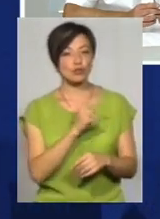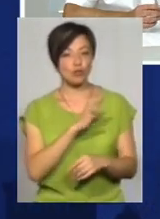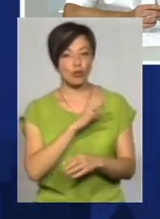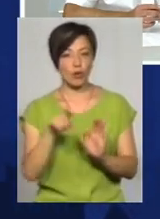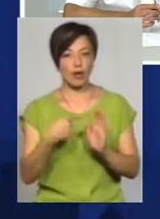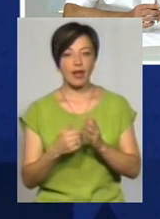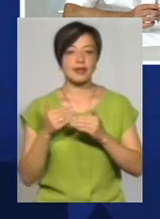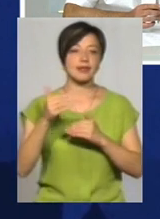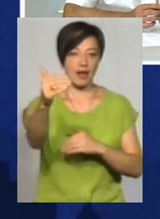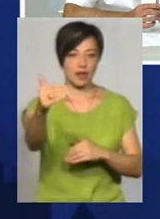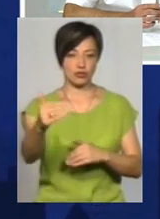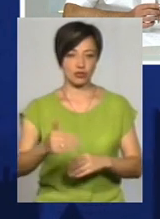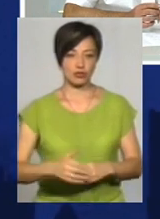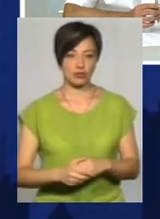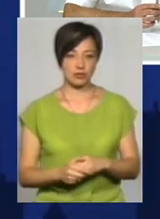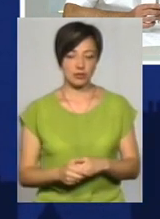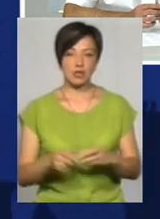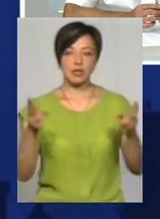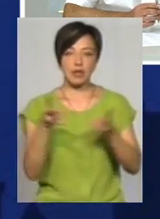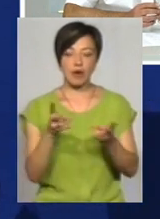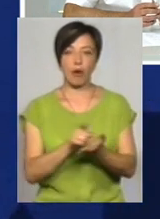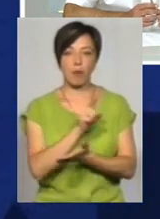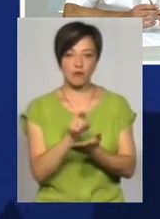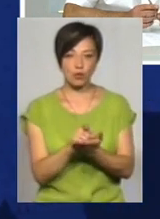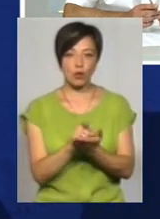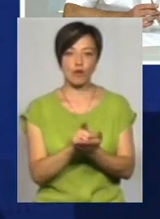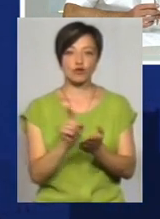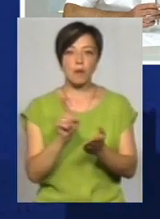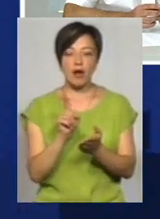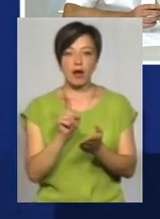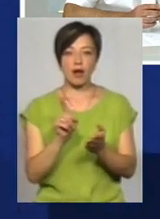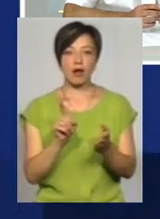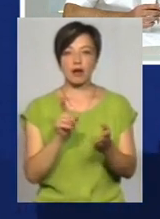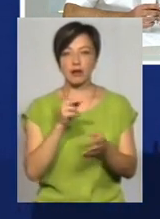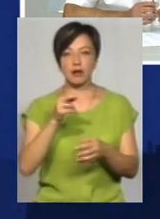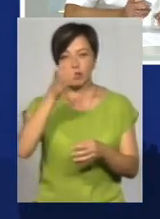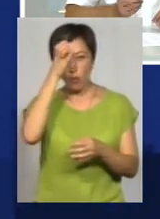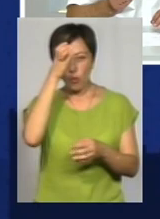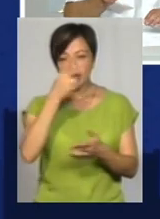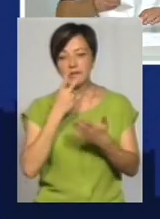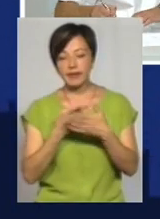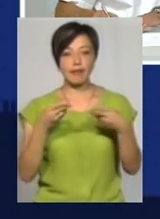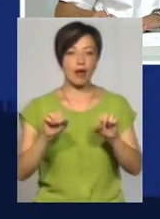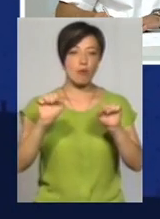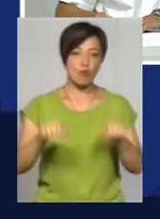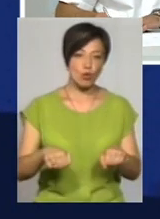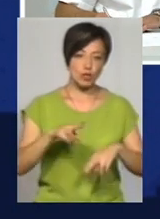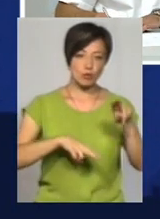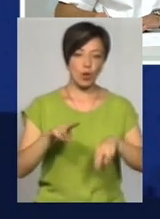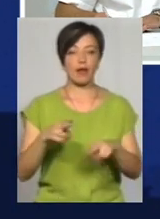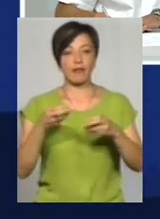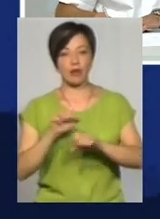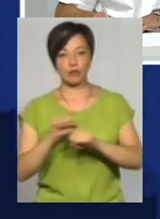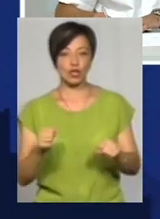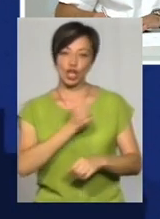було? Дальше, далі. Треба обов'язково, щоб археологи дивилися, де можна забудовувати, не можна. Можна жаль,